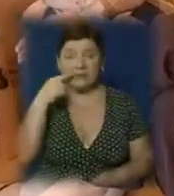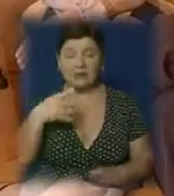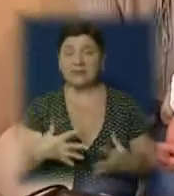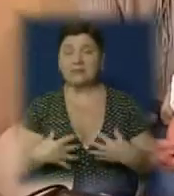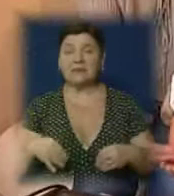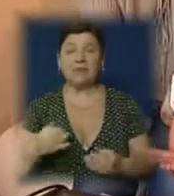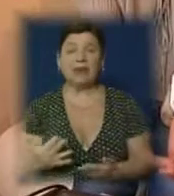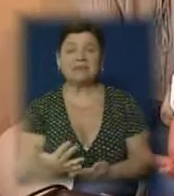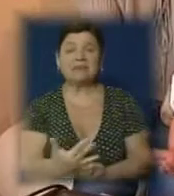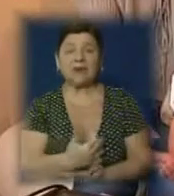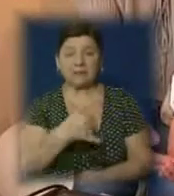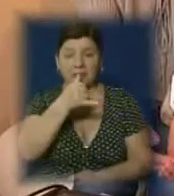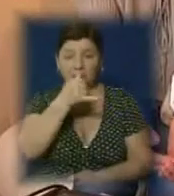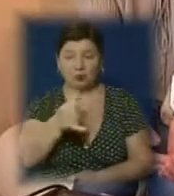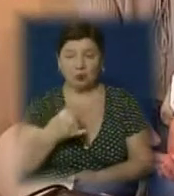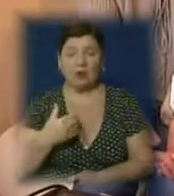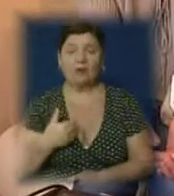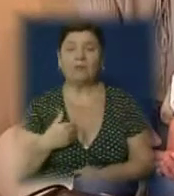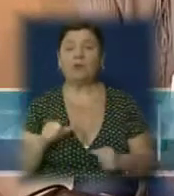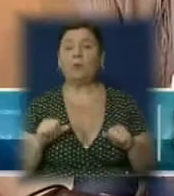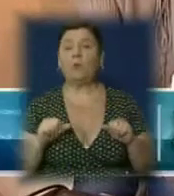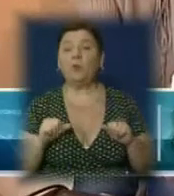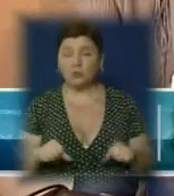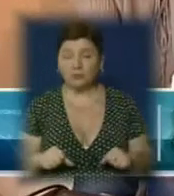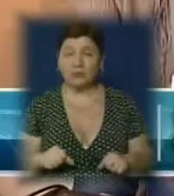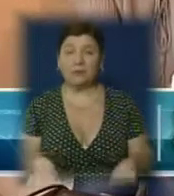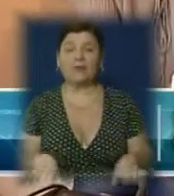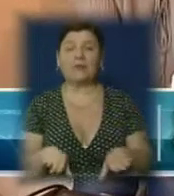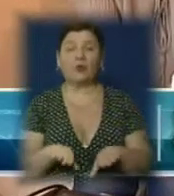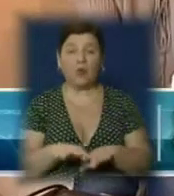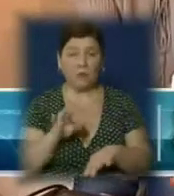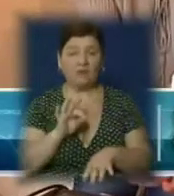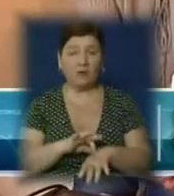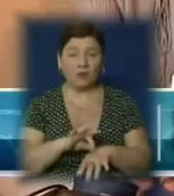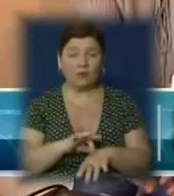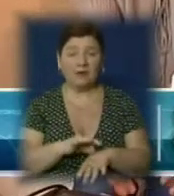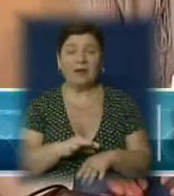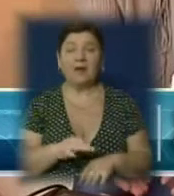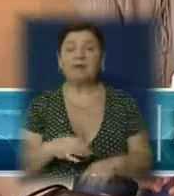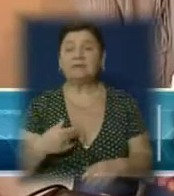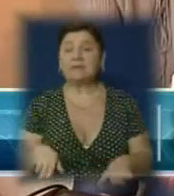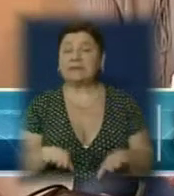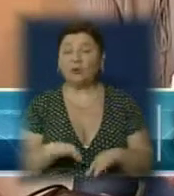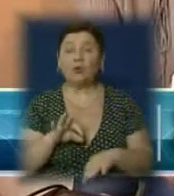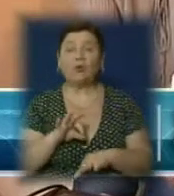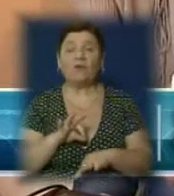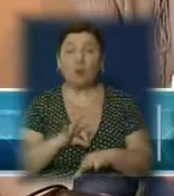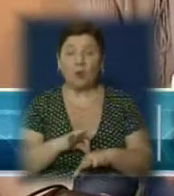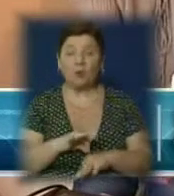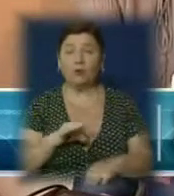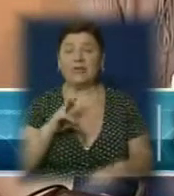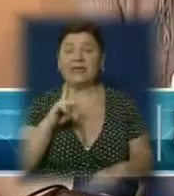може. Вони можуть нам допомогти, навіть при такому, як у нього вже є васкуліт, набути хвороба на